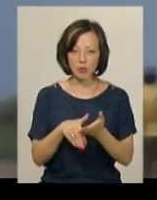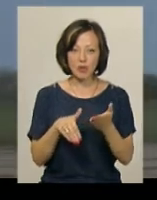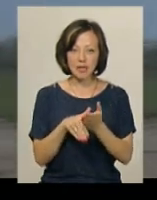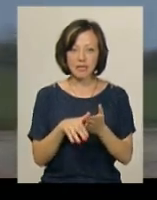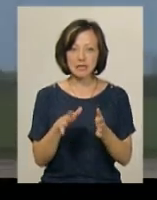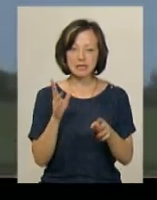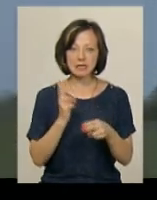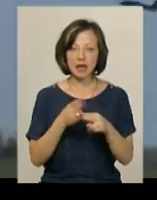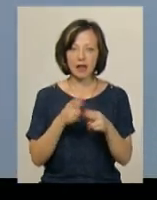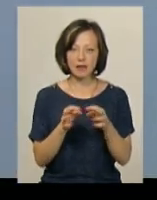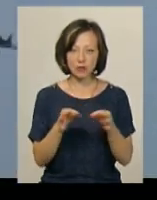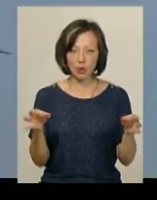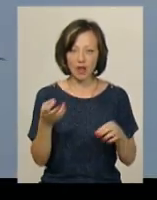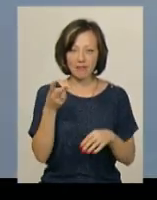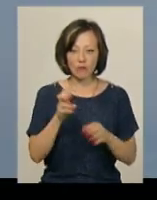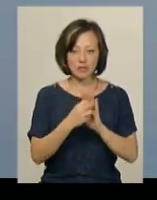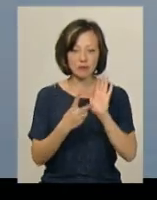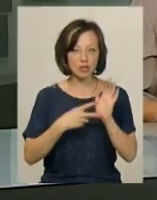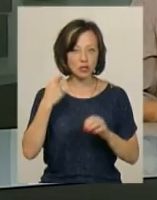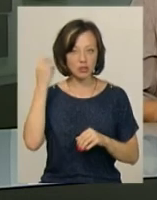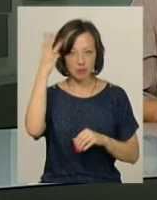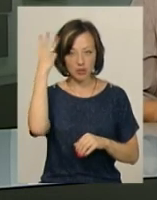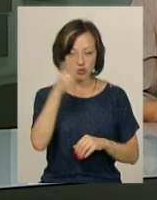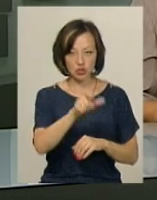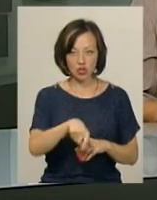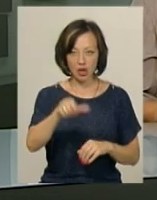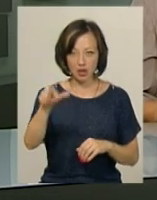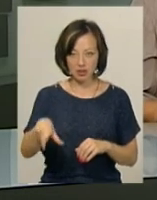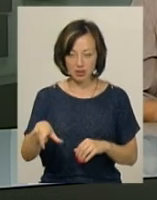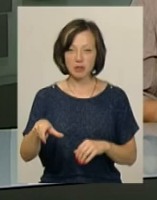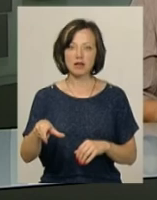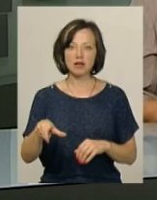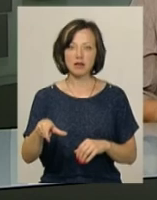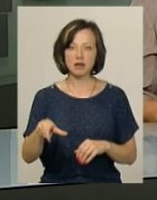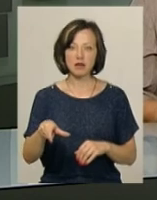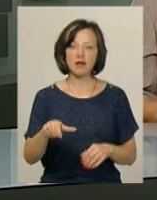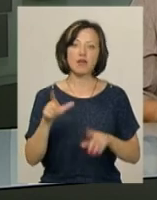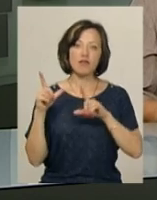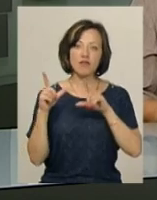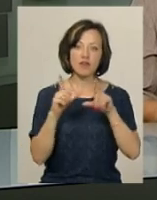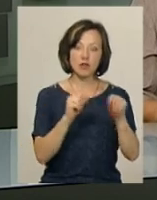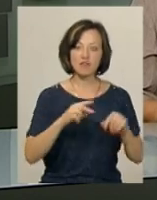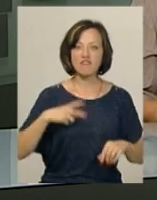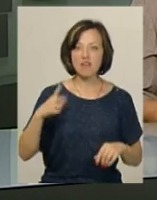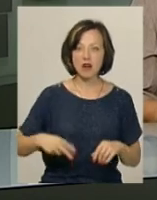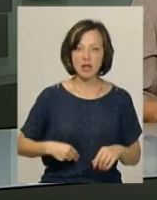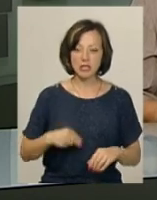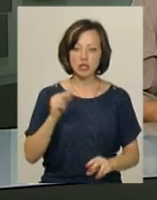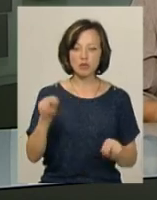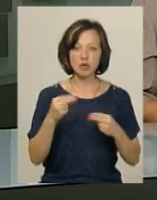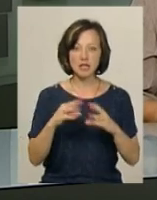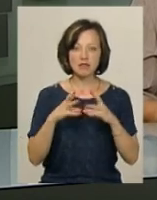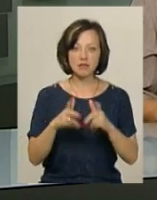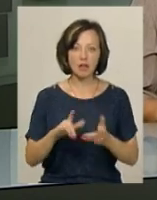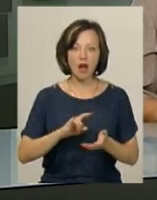тросів кордів. Двоє 17-річних хмельничан Андрій Міровіцький та Володимир Гереш вирушили у Францію на чемпіонат світу з